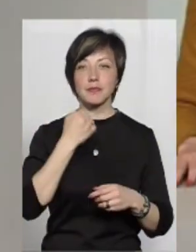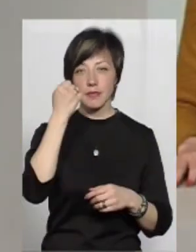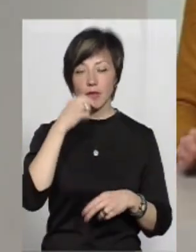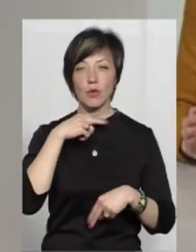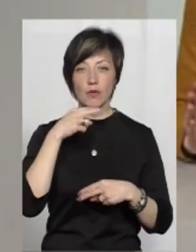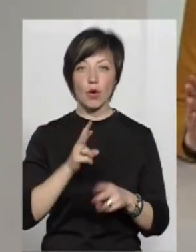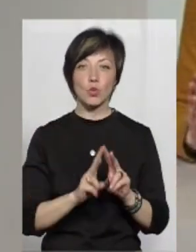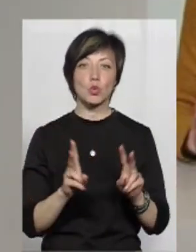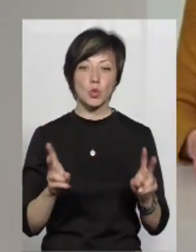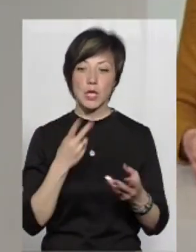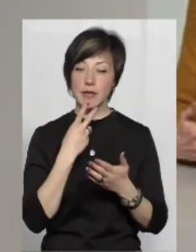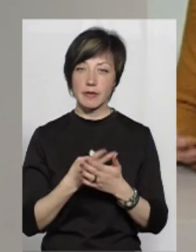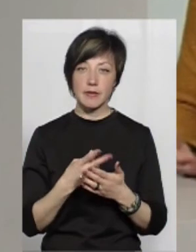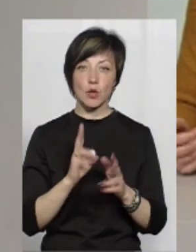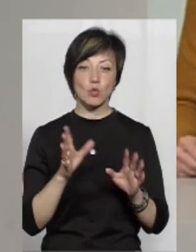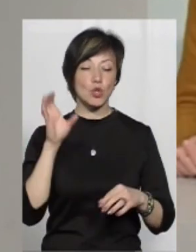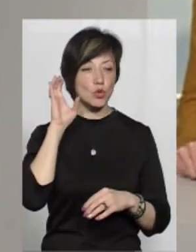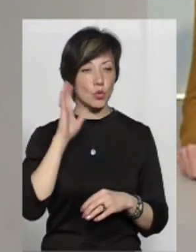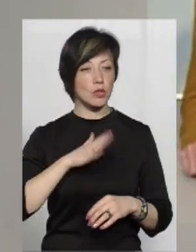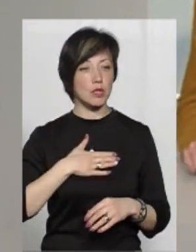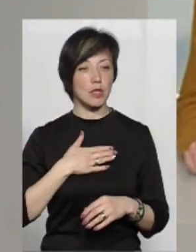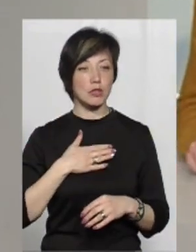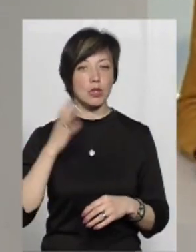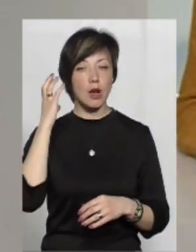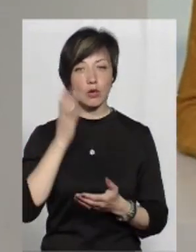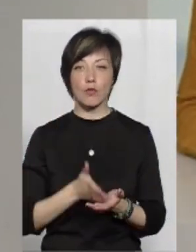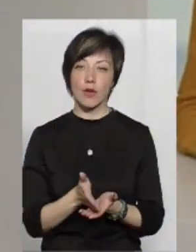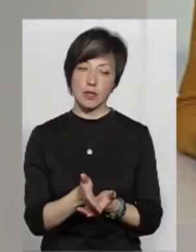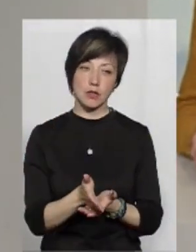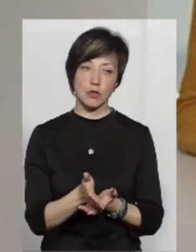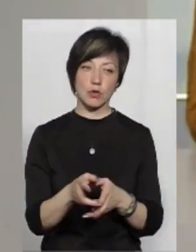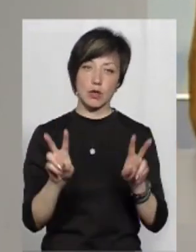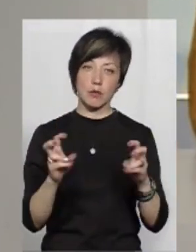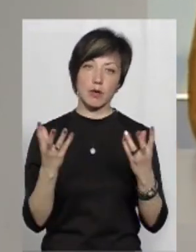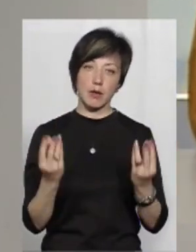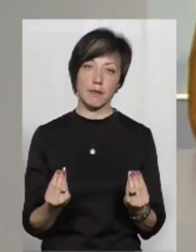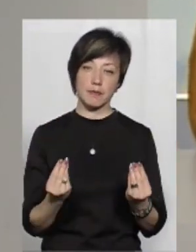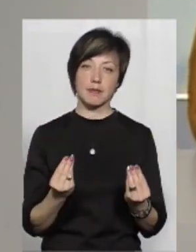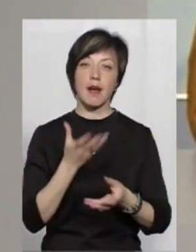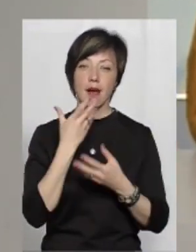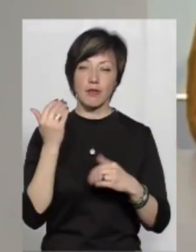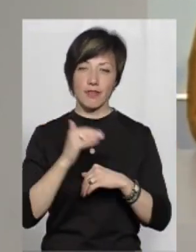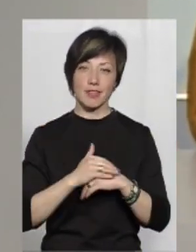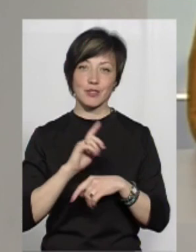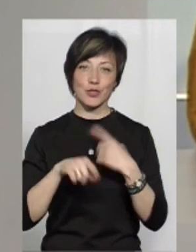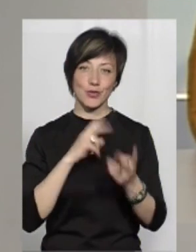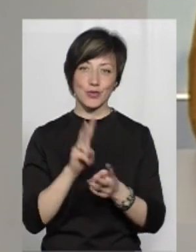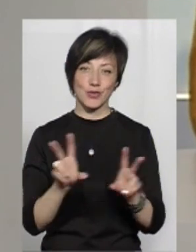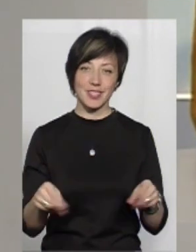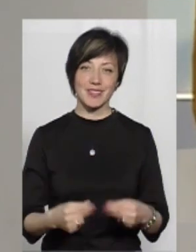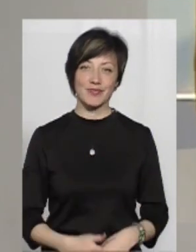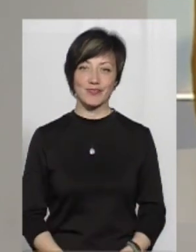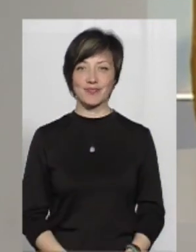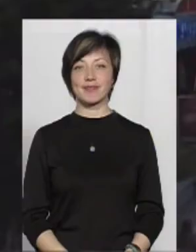Дякую за увагу тим, хто дивився і тим, хто буде слухати нашу радіоверсію теми дня. Гарного вечора і нехай